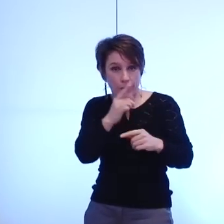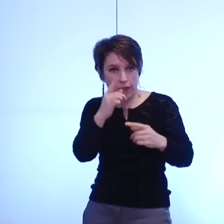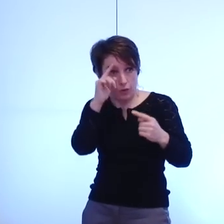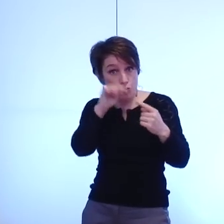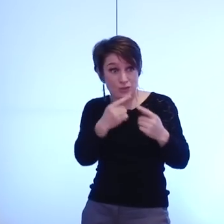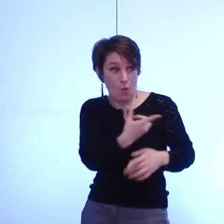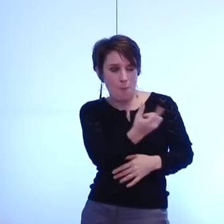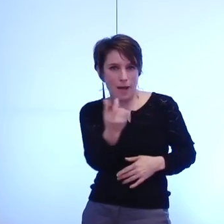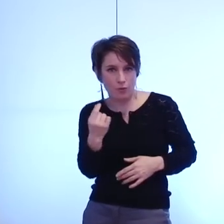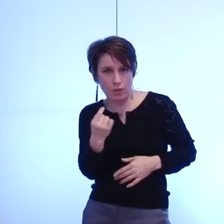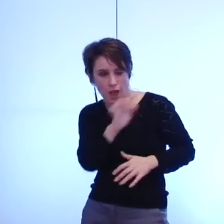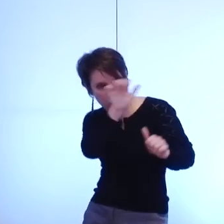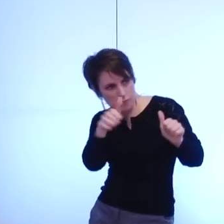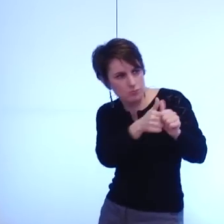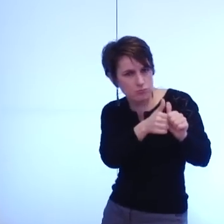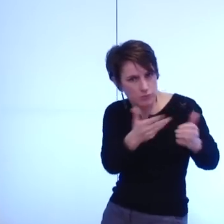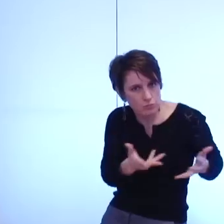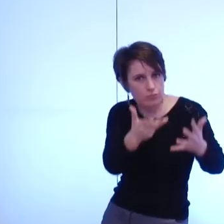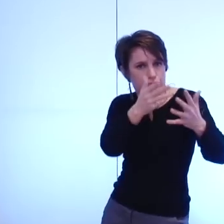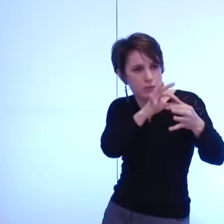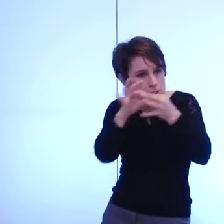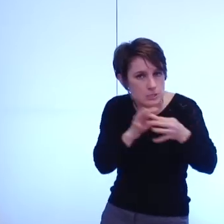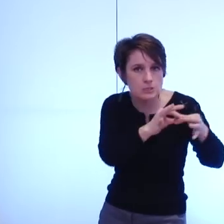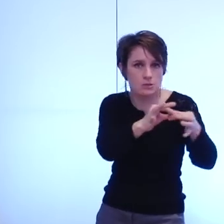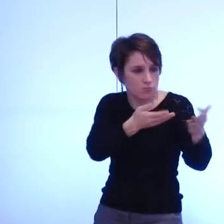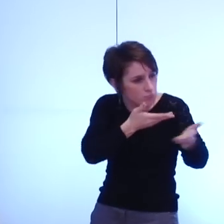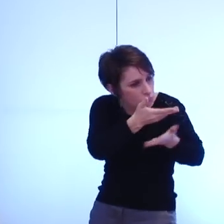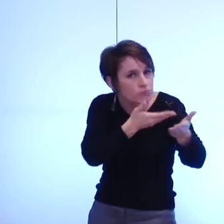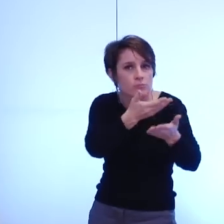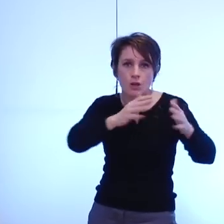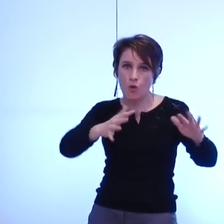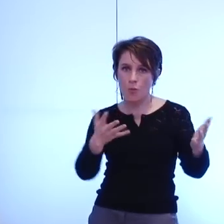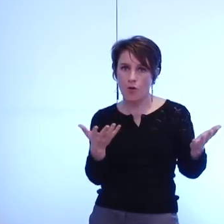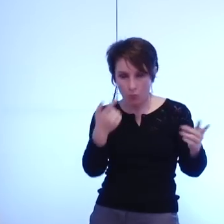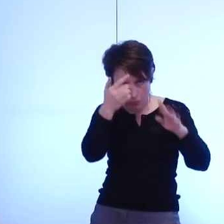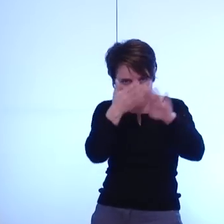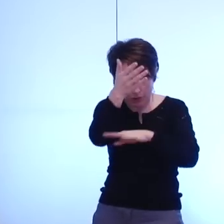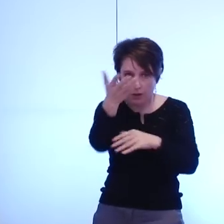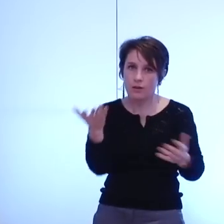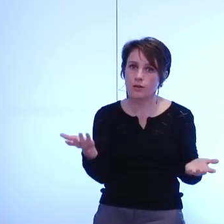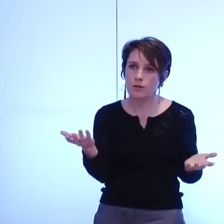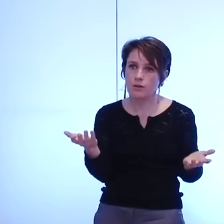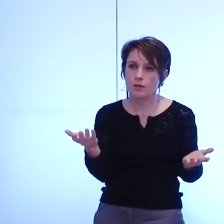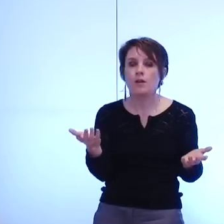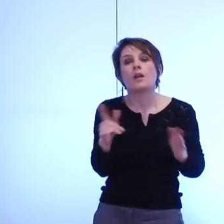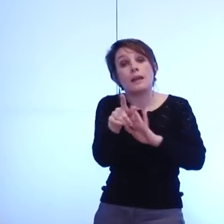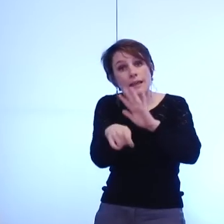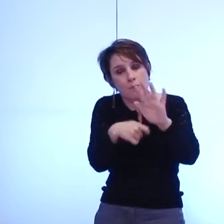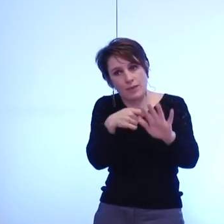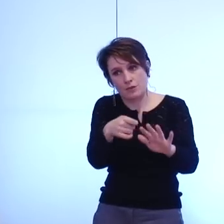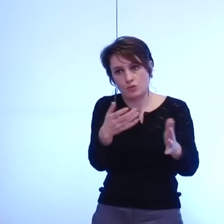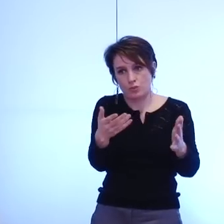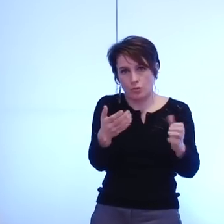renforcer voir quelles coopérations demain nous pourrons établir encore si c'est nécessaire et évidemment les élargir